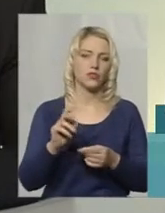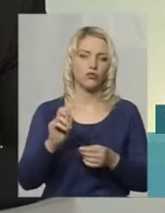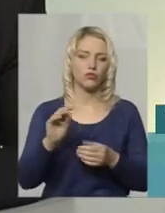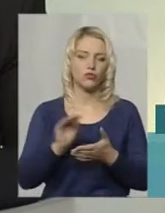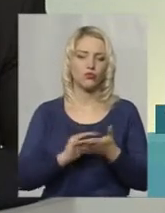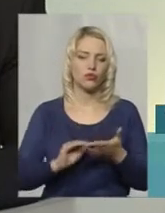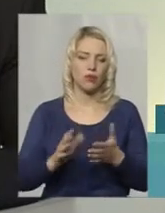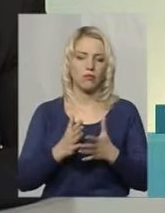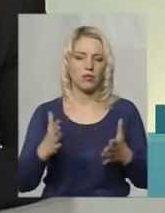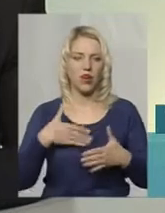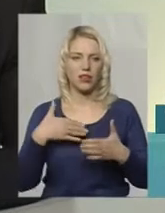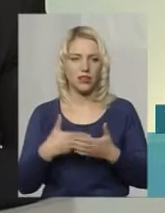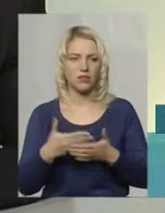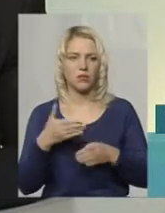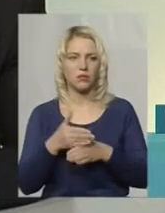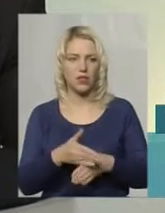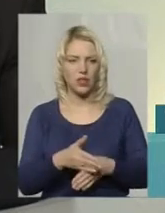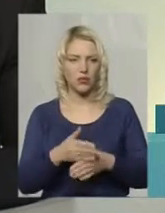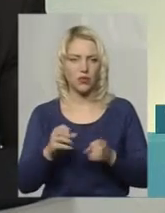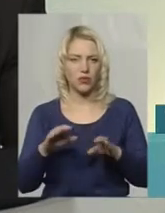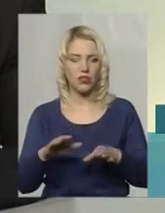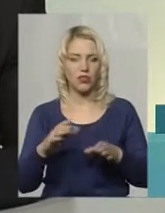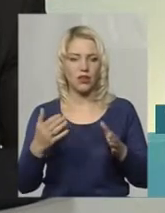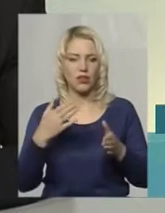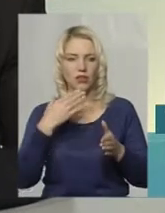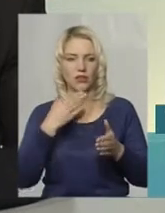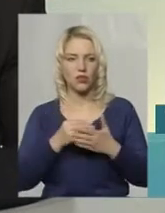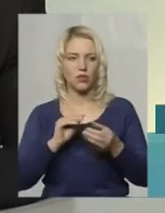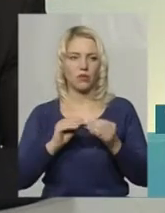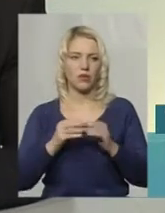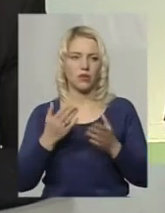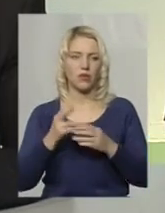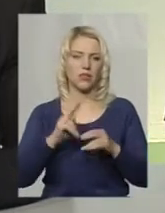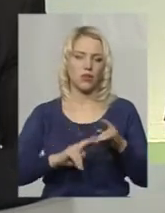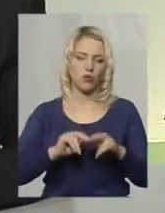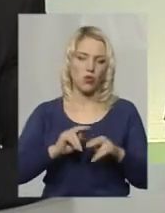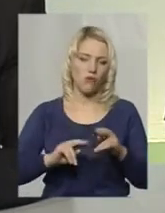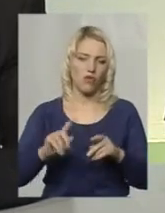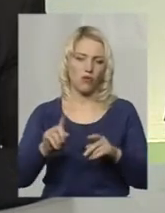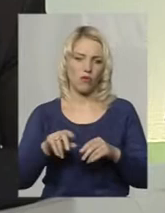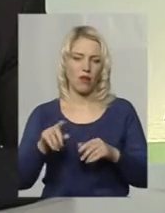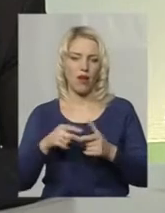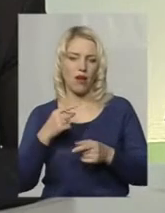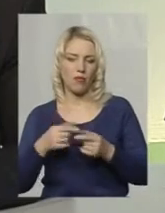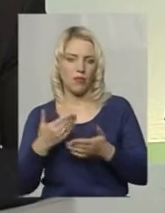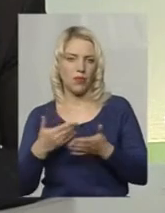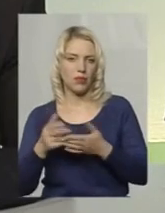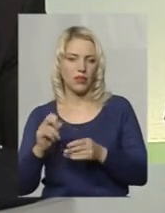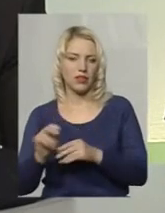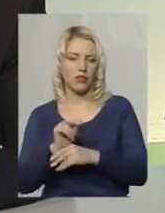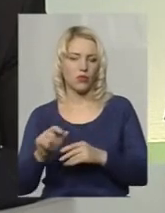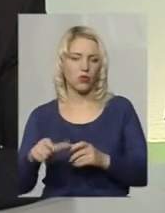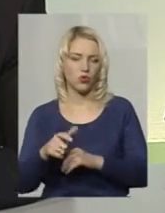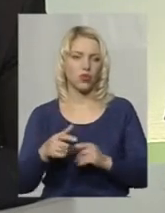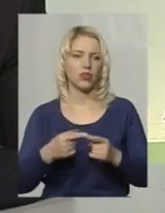більш активно сприяли їм якихось вирішень своїх проблем, тобто там з обудовником або, наприклад, з ремонтом доріг. Тобто досить